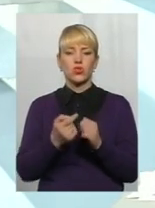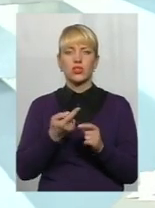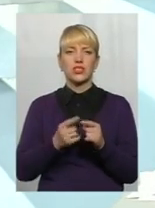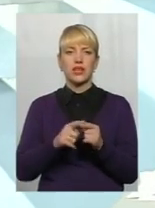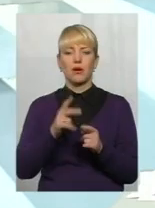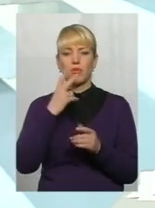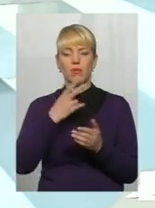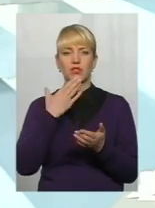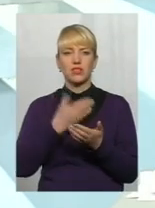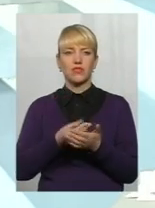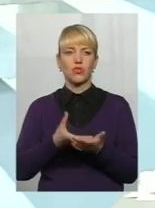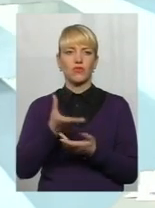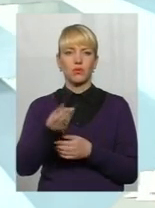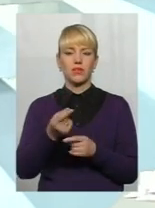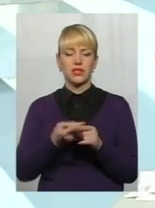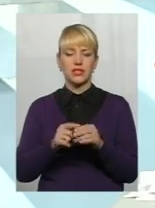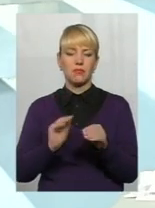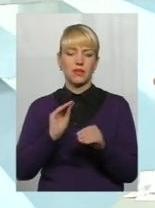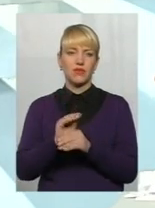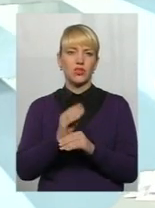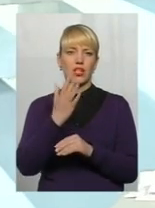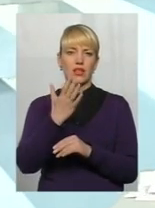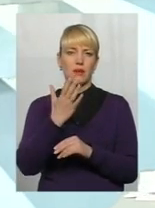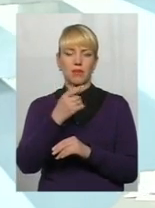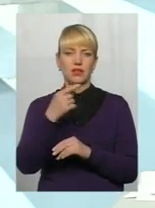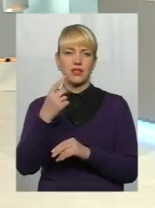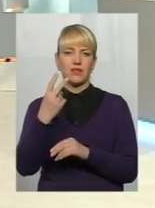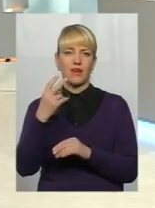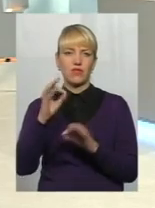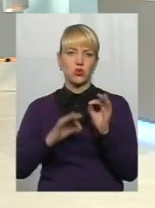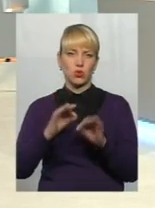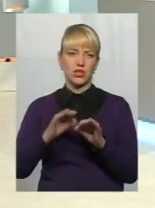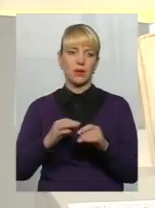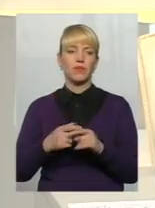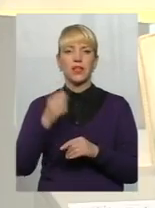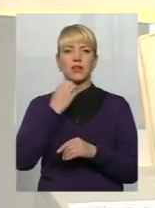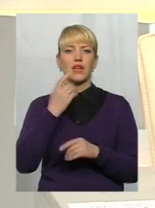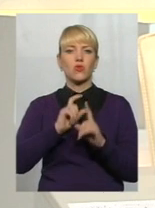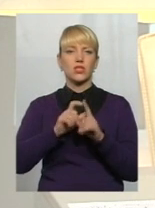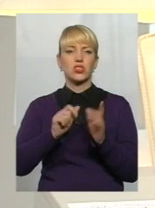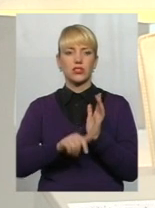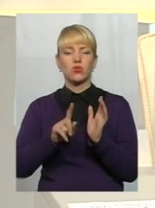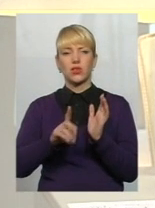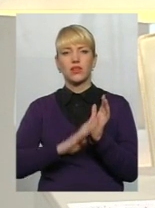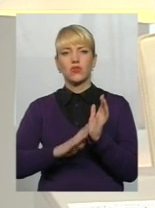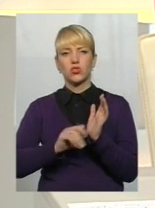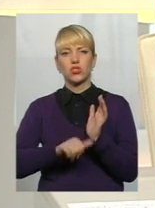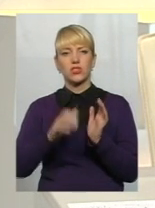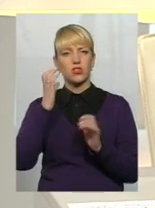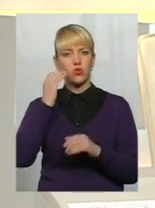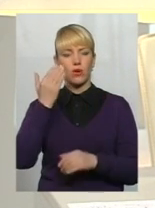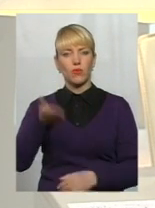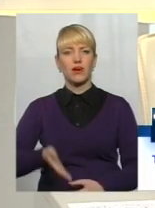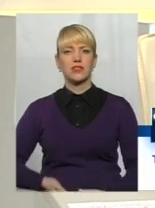своїй виплаті це підвищення на 5,2%. Добре, дякую вам за відповідь. 61-90-60, слухаємо вас,